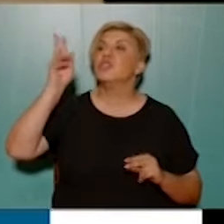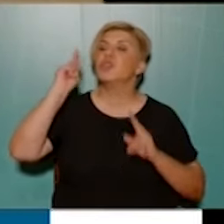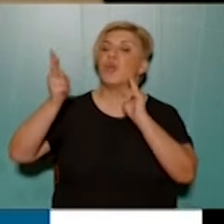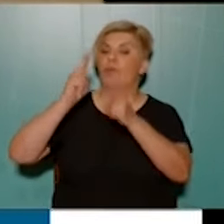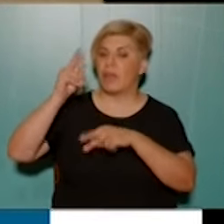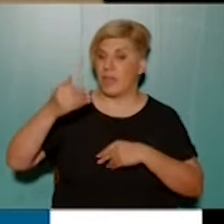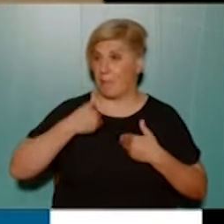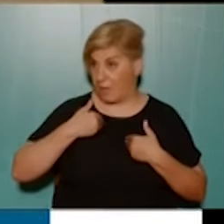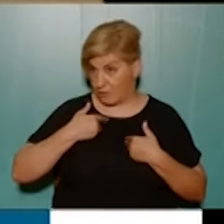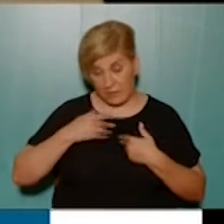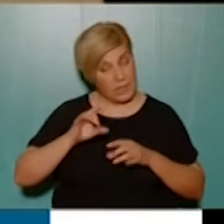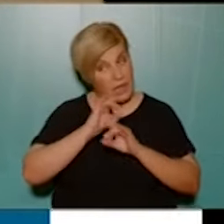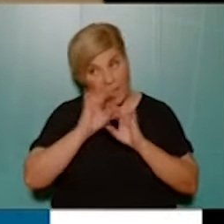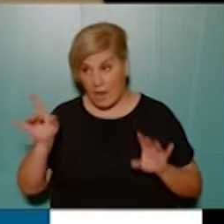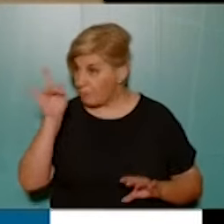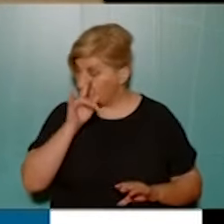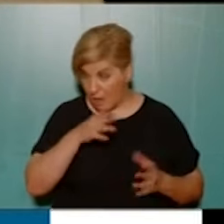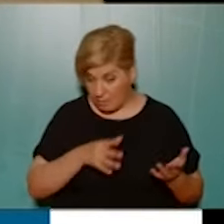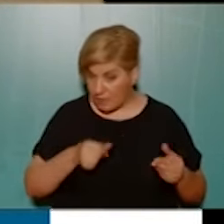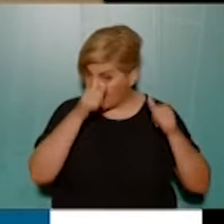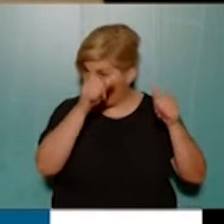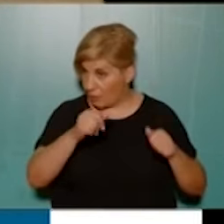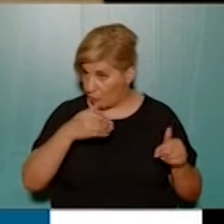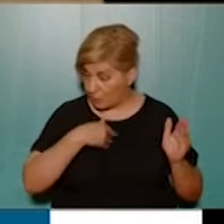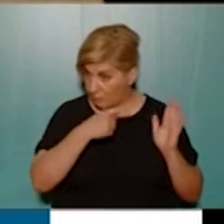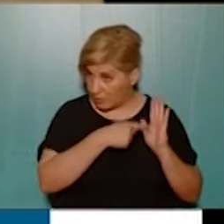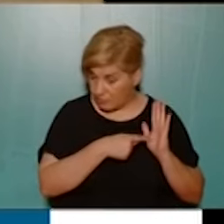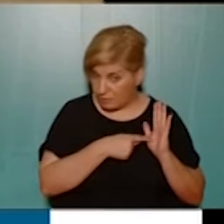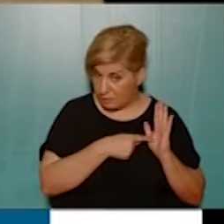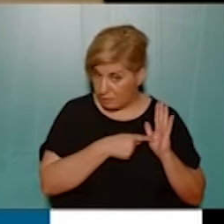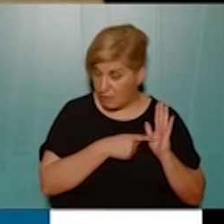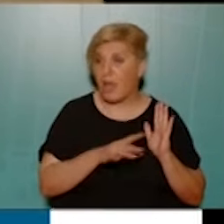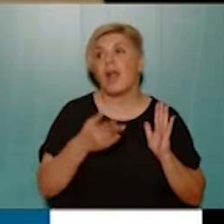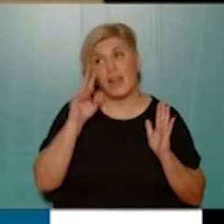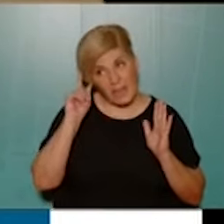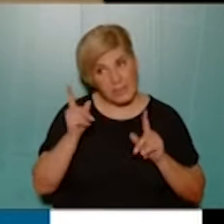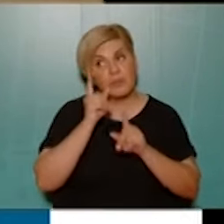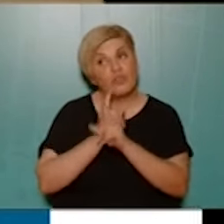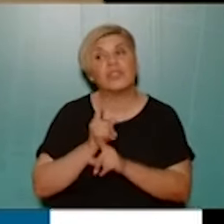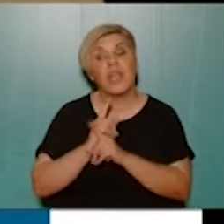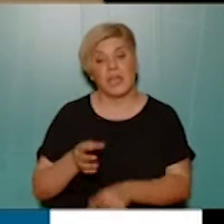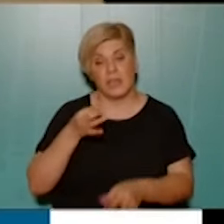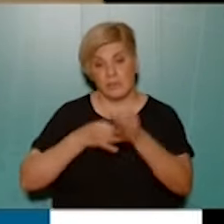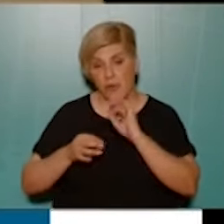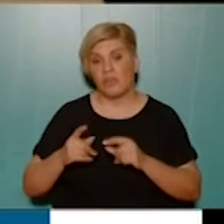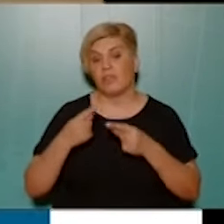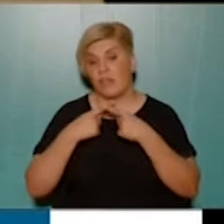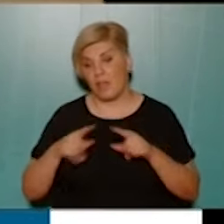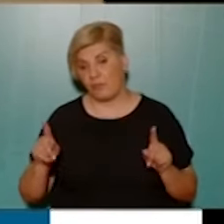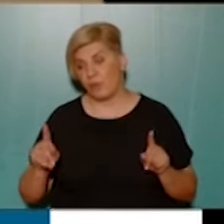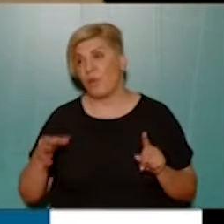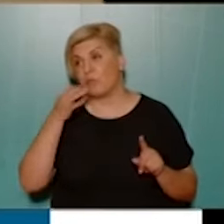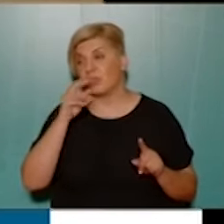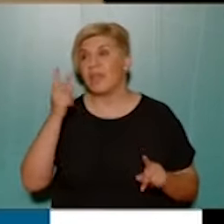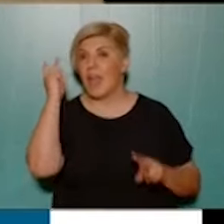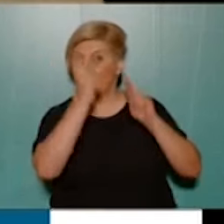αναφερόσασταν σε εμάς, κανένα ψέμα στις ανακοινώσεις μας. Άρα να είστε πιο συγκεκριμένος, διότι αλλιώς διαφορετικά είναι, όπως έχετε